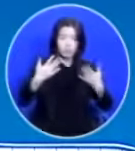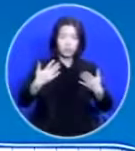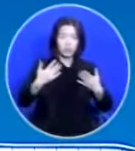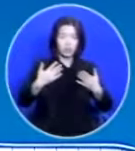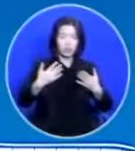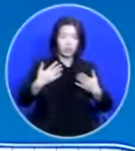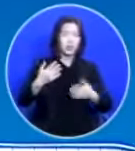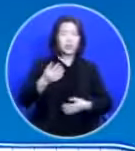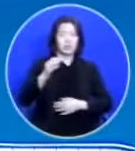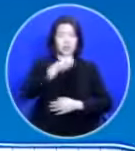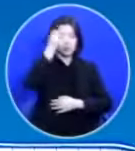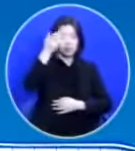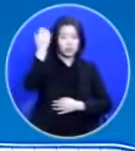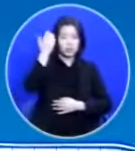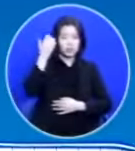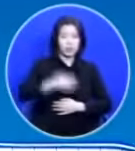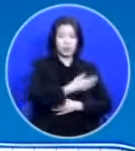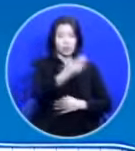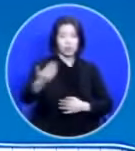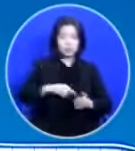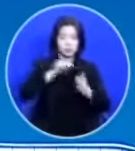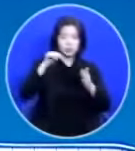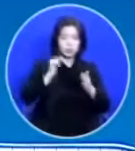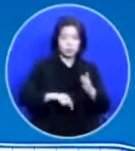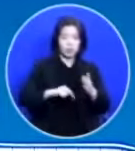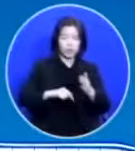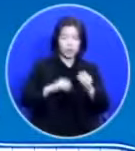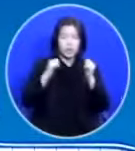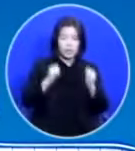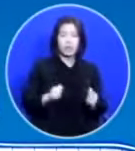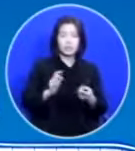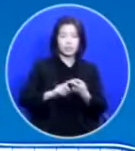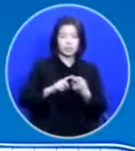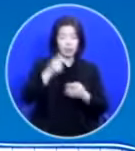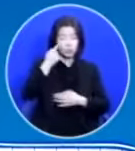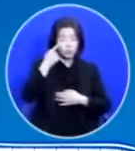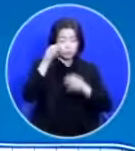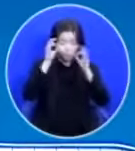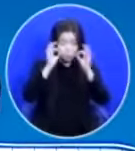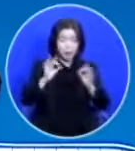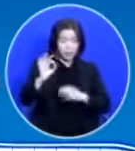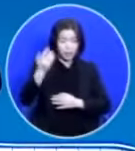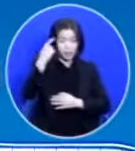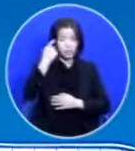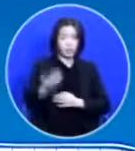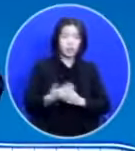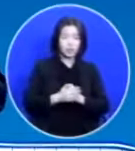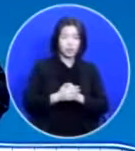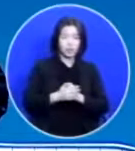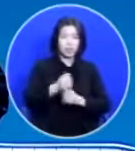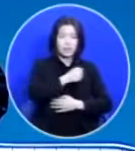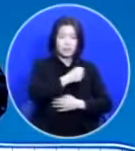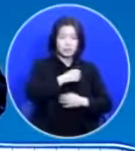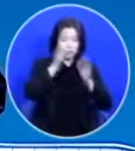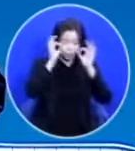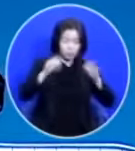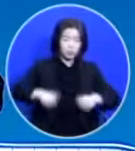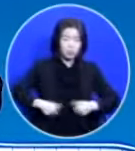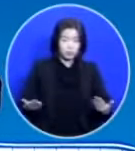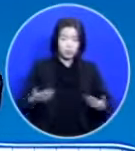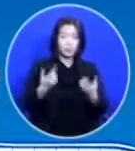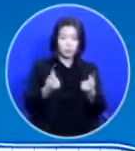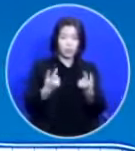성령님께서 여러분 안에 계신 것을 꼭 눈으로 봐야 합니까? 심장을 볼 필요가 없듯이